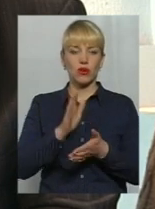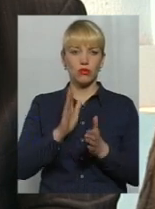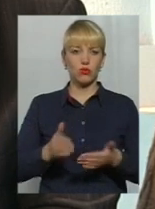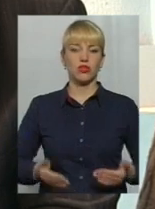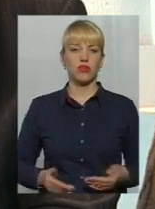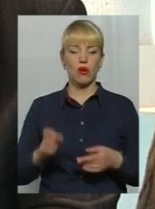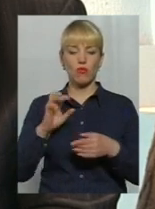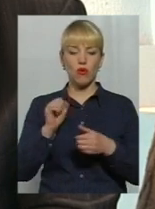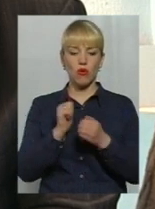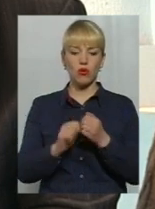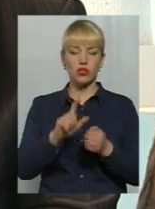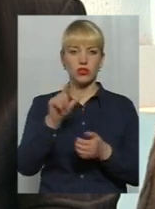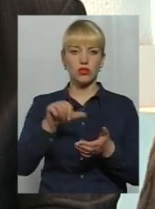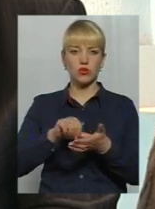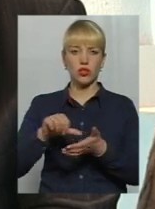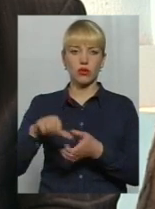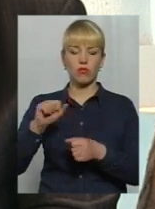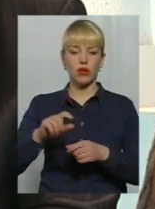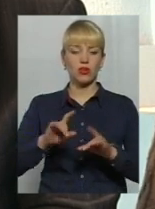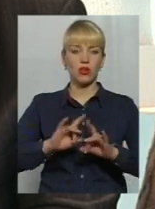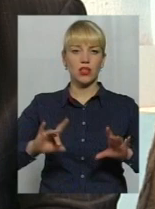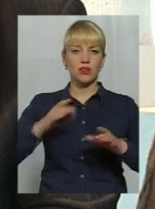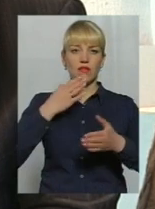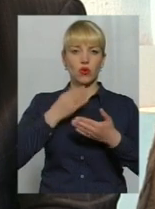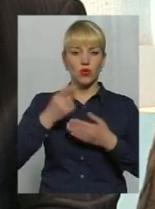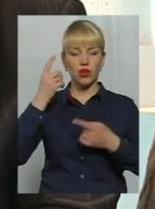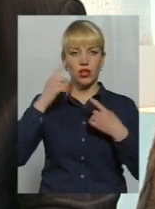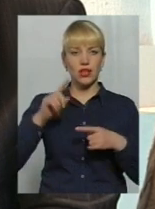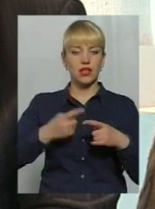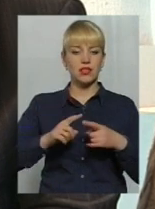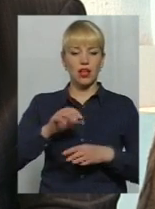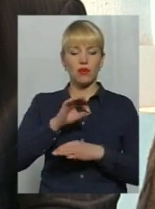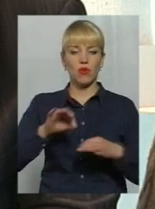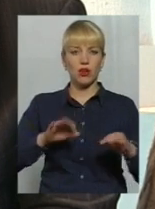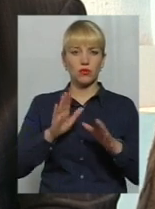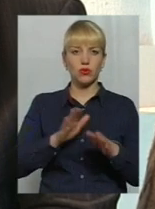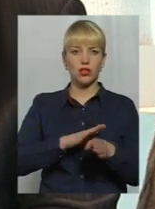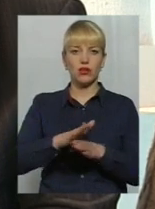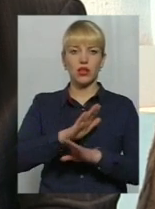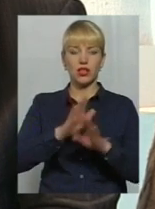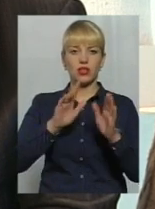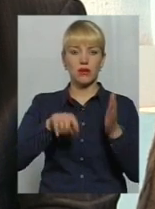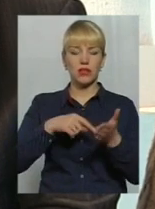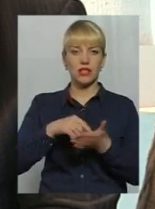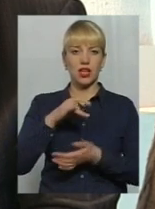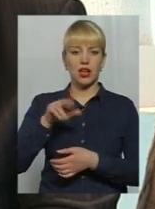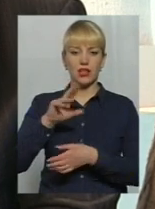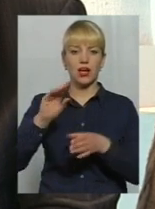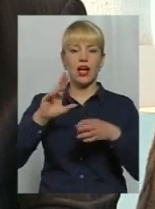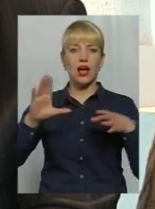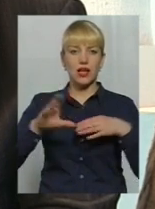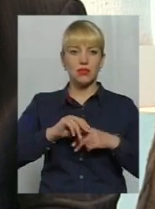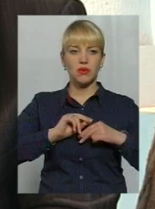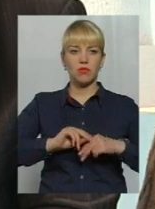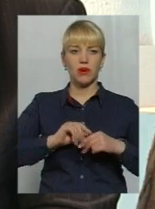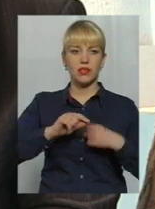учасників зміг донести свою ідею, свій проєкт. І цей проєкт буде реалізовуватись не лише міською радою, а в співпраці з бізнесом,